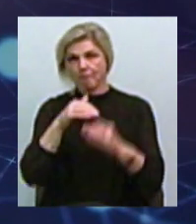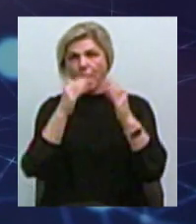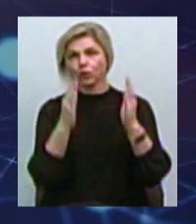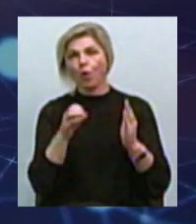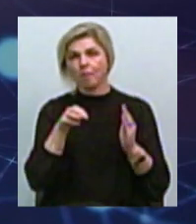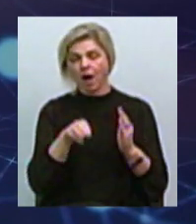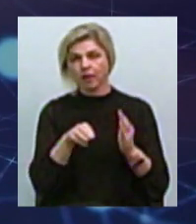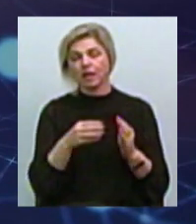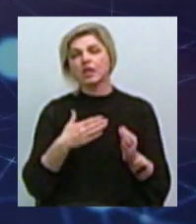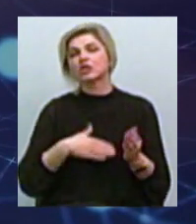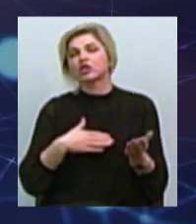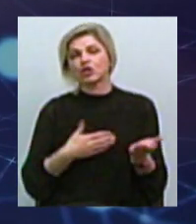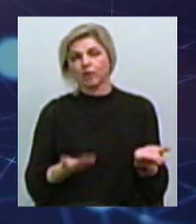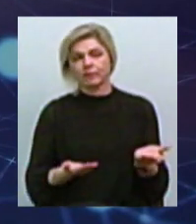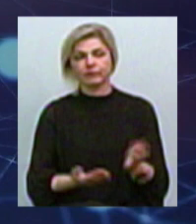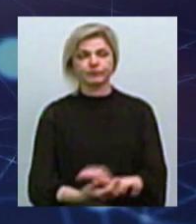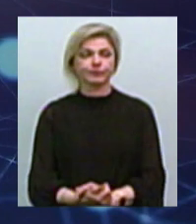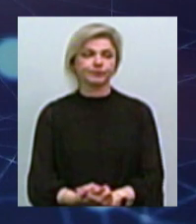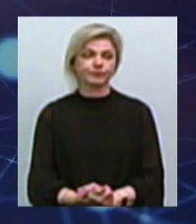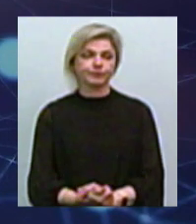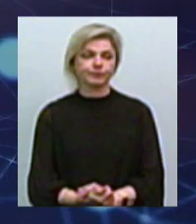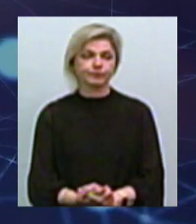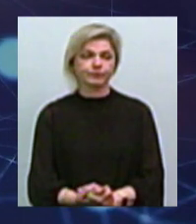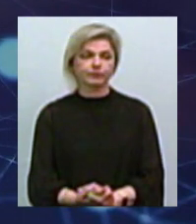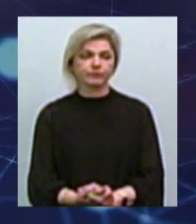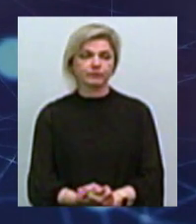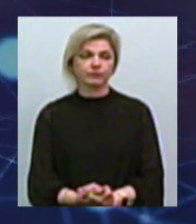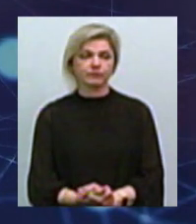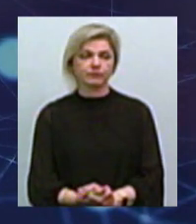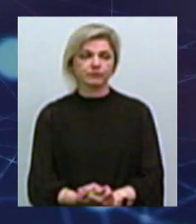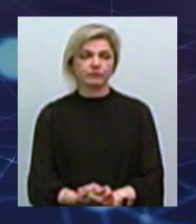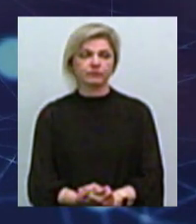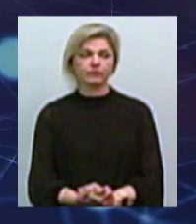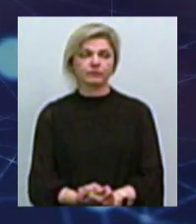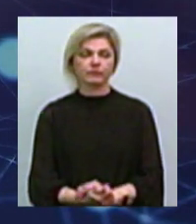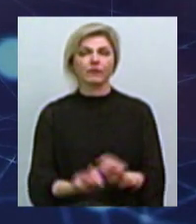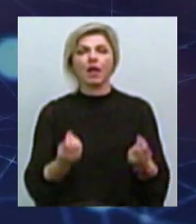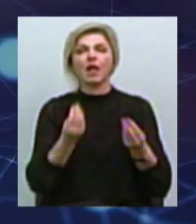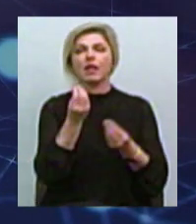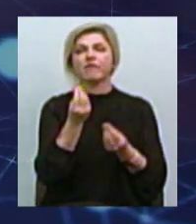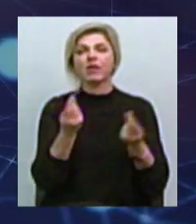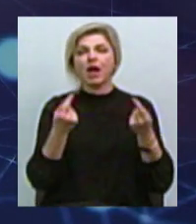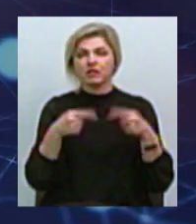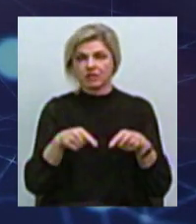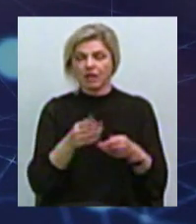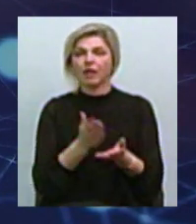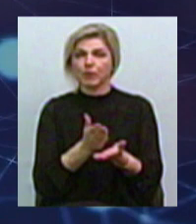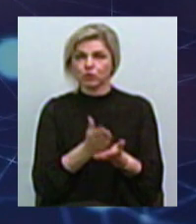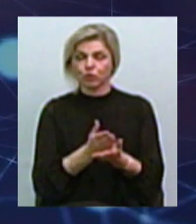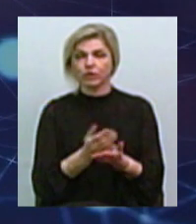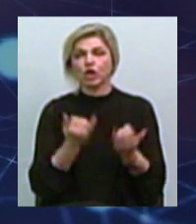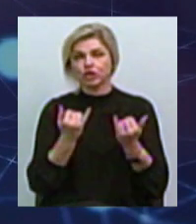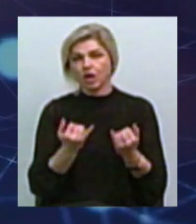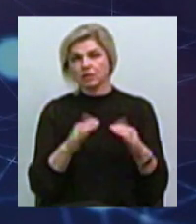скоріше для чого, а не чому Тобто економіка, зрозуміло, інфляція все ж таки присутня Я зараз запропоную